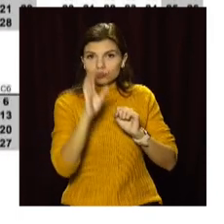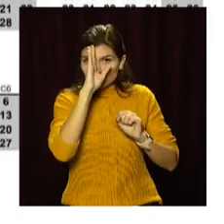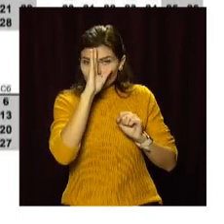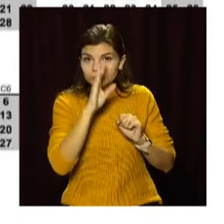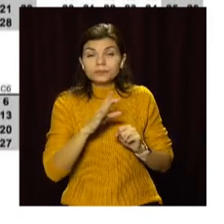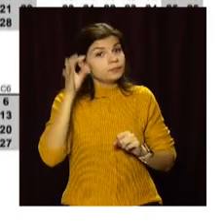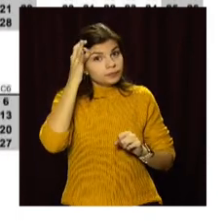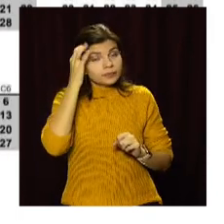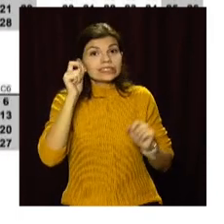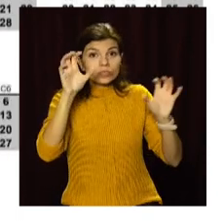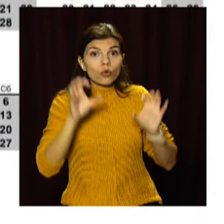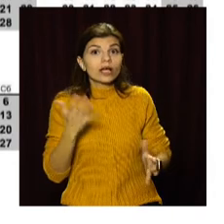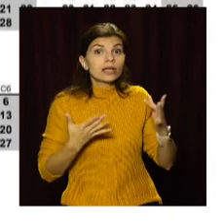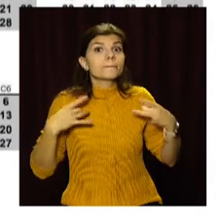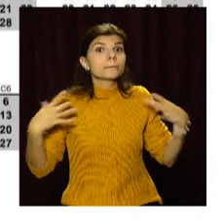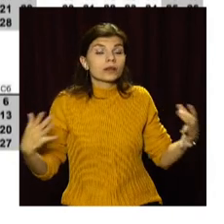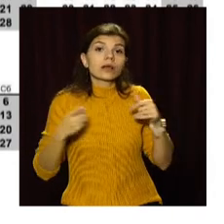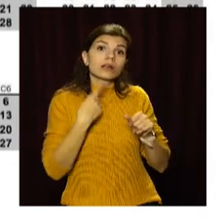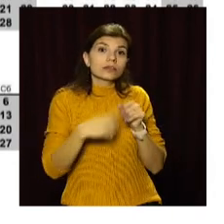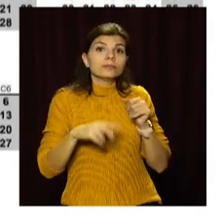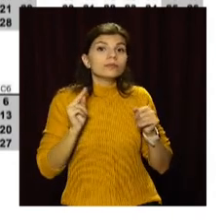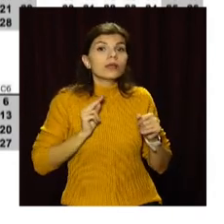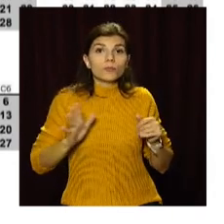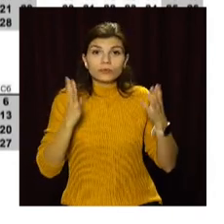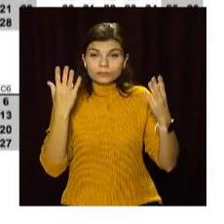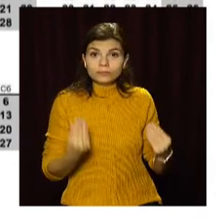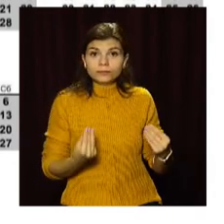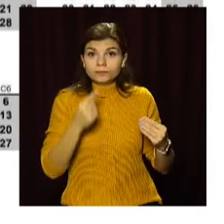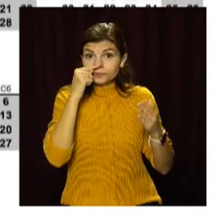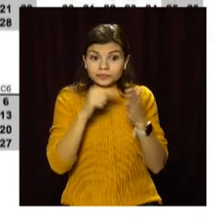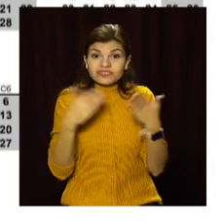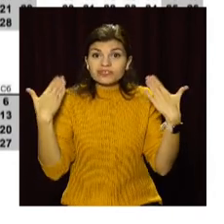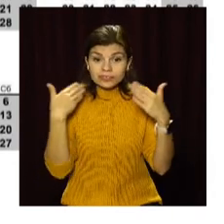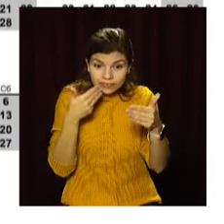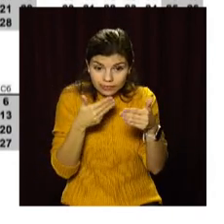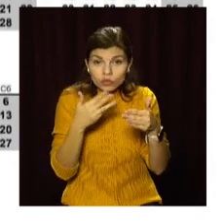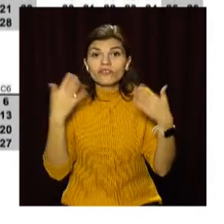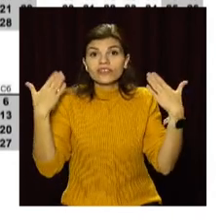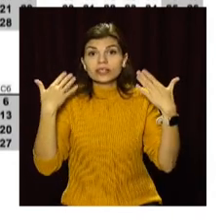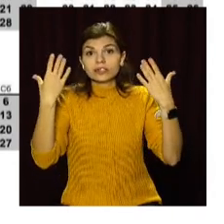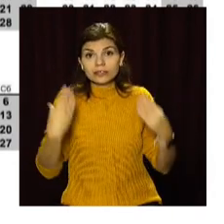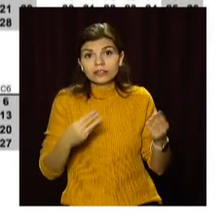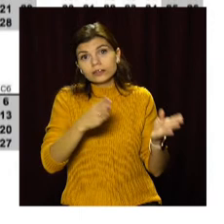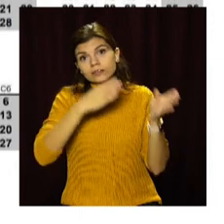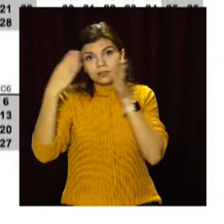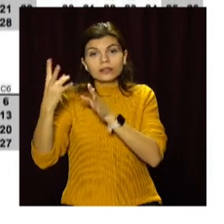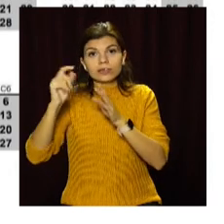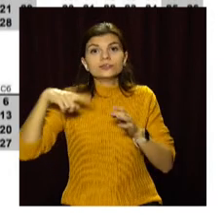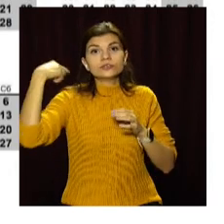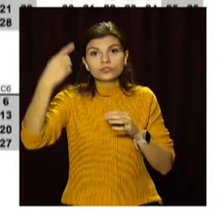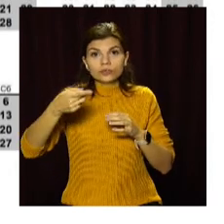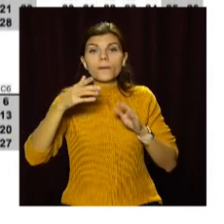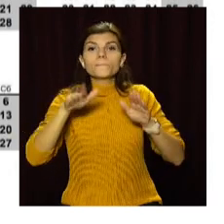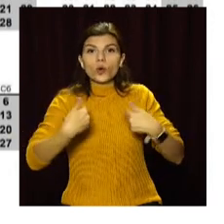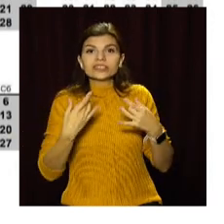Нагадаємо, за законом, якщо святковий або неробочий день збігається з вихідним, то вихідний день переноситься на наступний